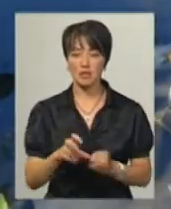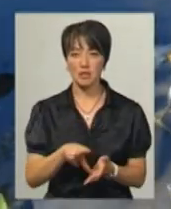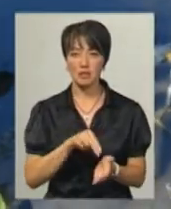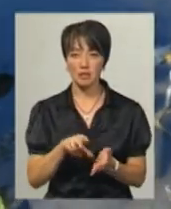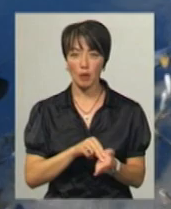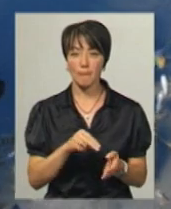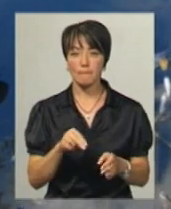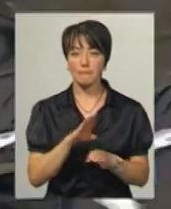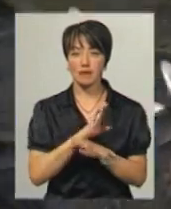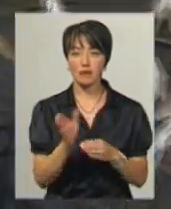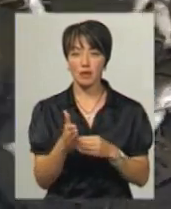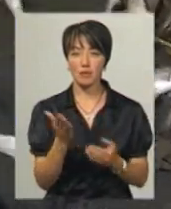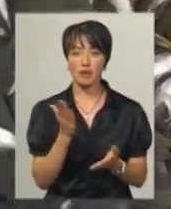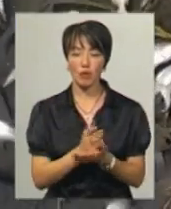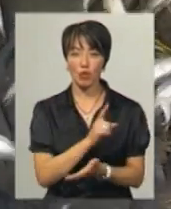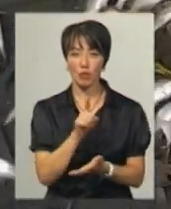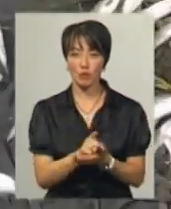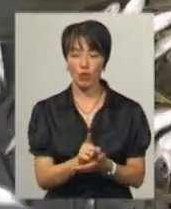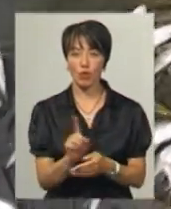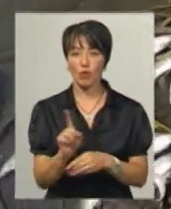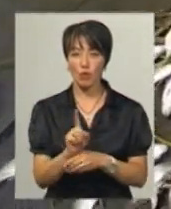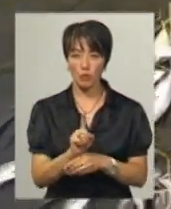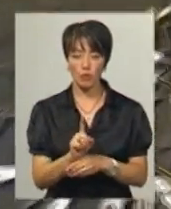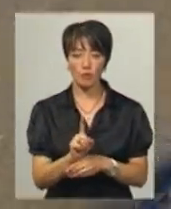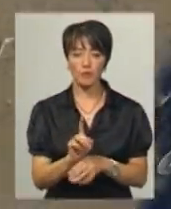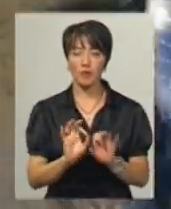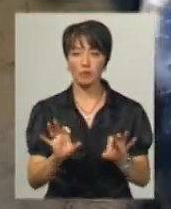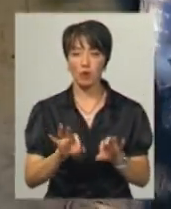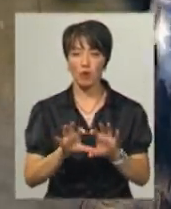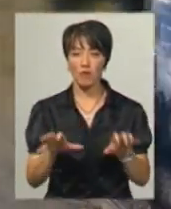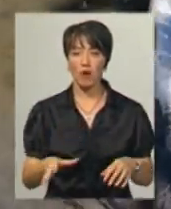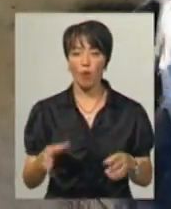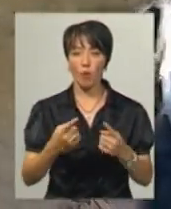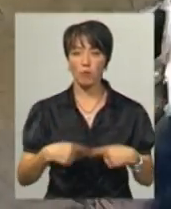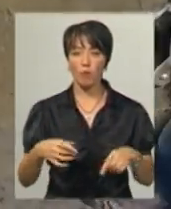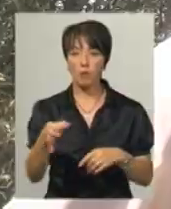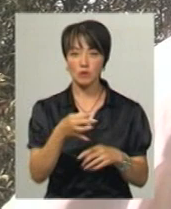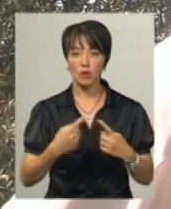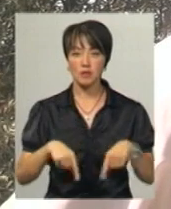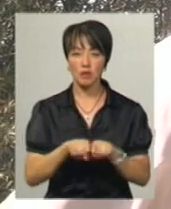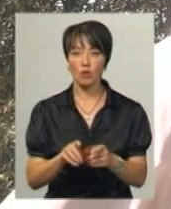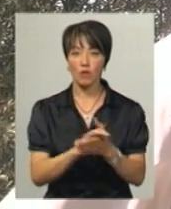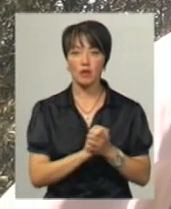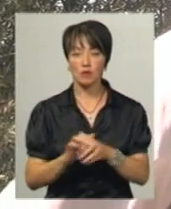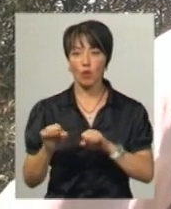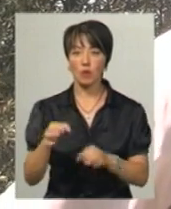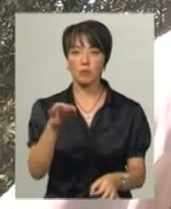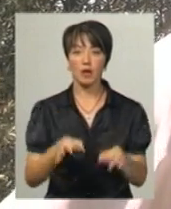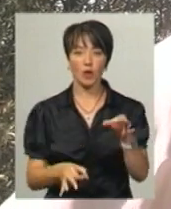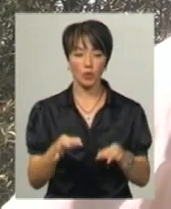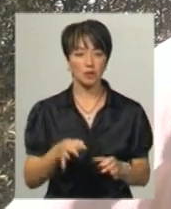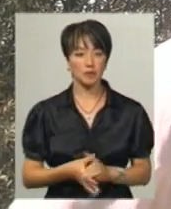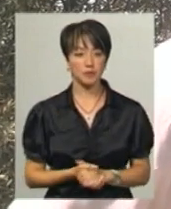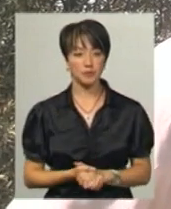мертвої риби є військовою нормою, аби забегти епідемію, розповідає голова обласної організації Всеукраїнського товариства охорони природи Юрій